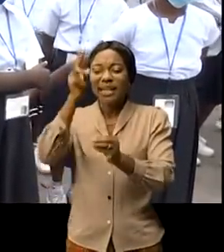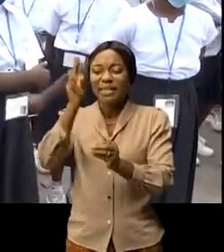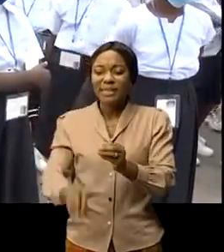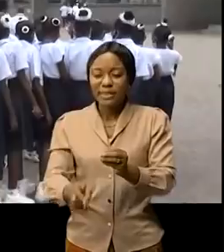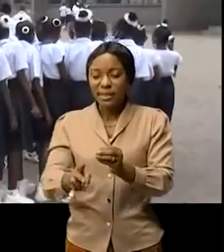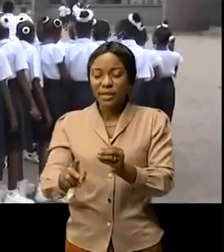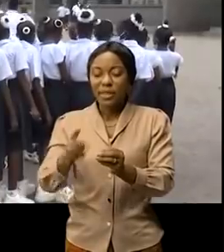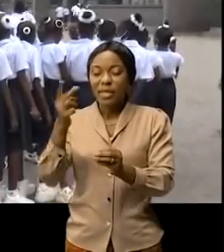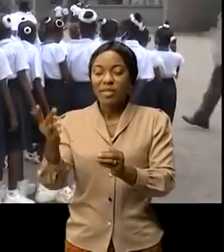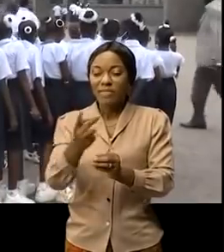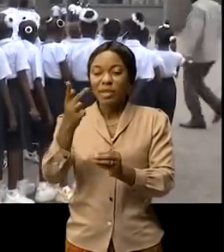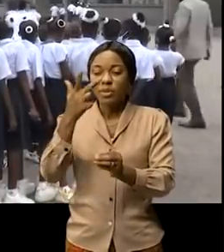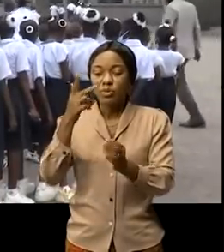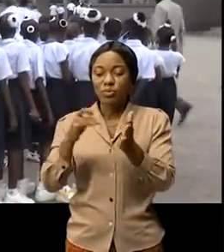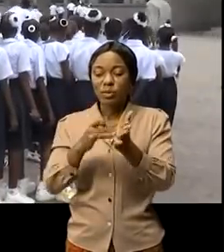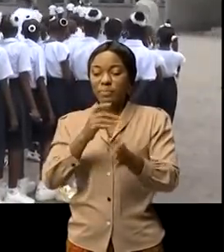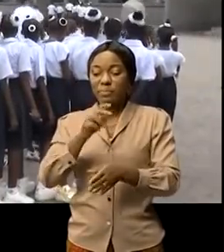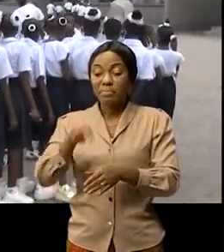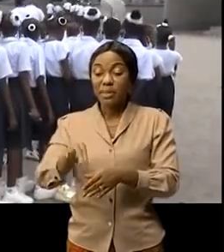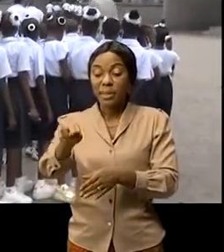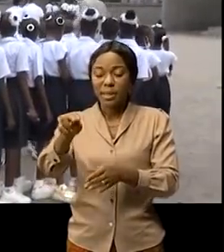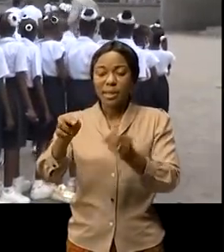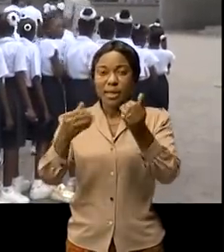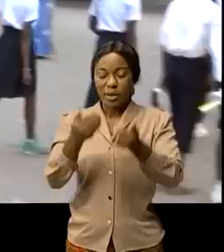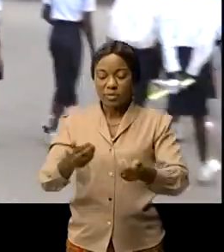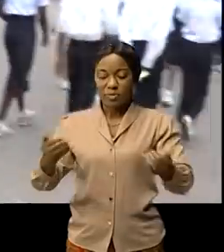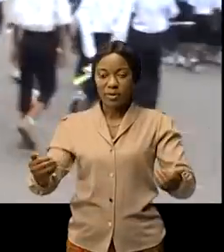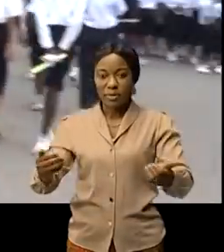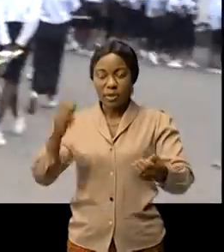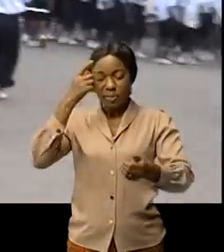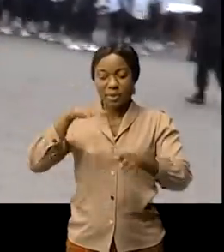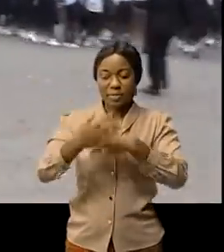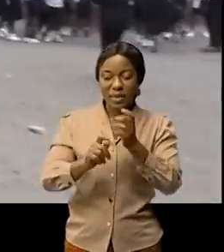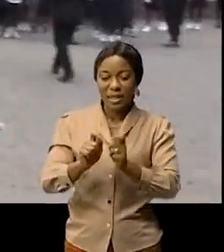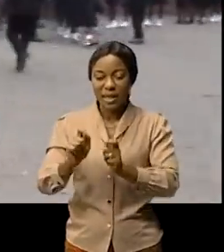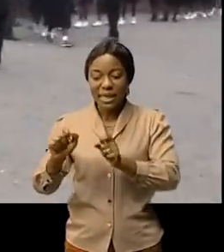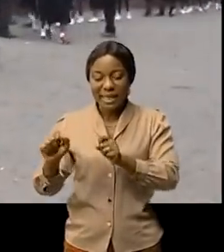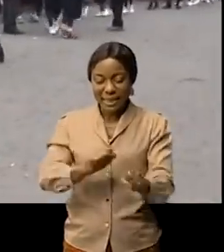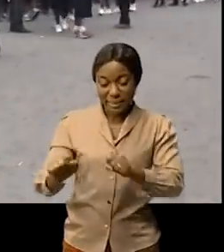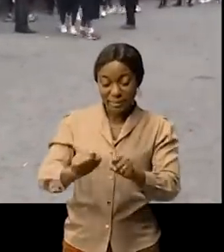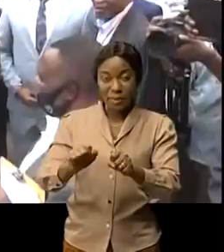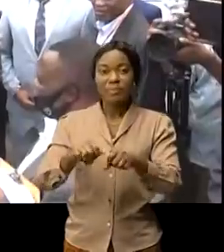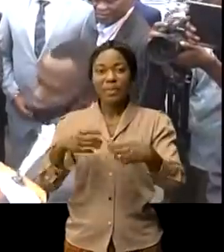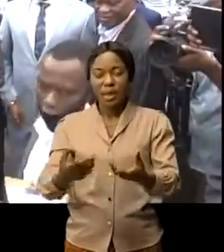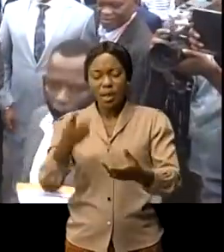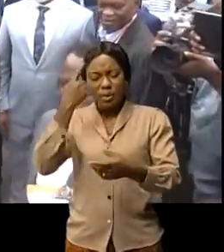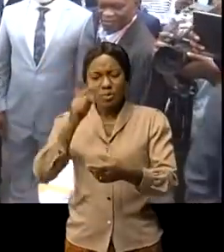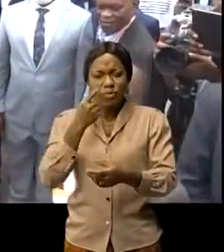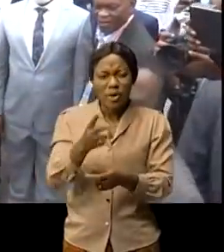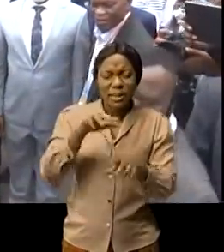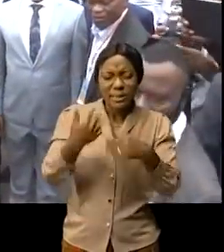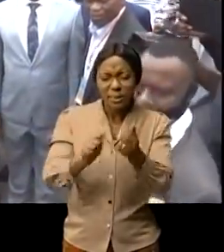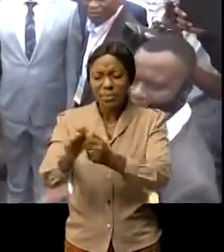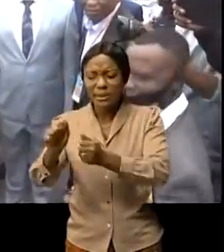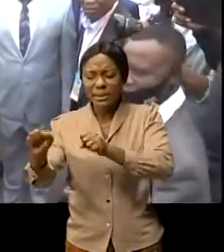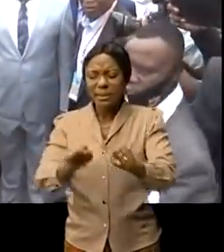finalistes du primaire de Kinshasa vont évaluer leurs connaissances. Pour s'assurer du bon déroulement de cet examen national de